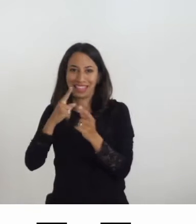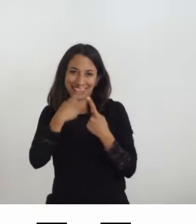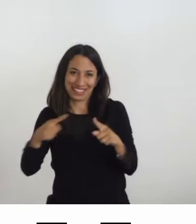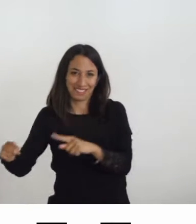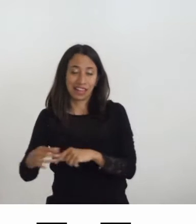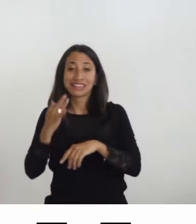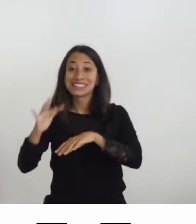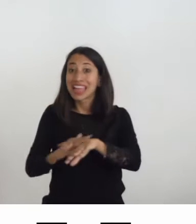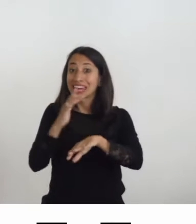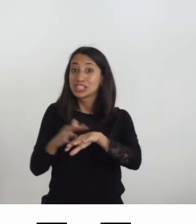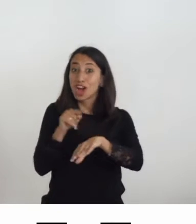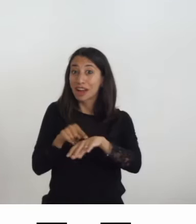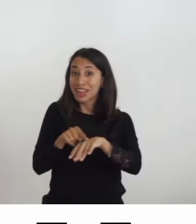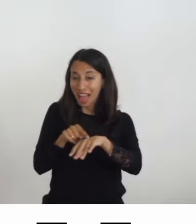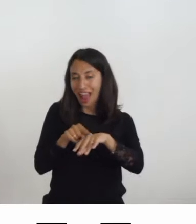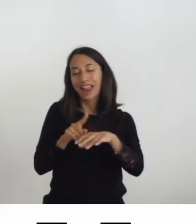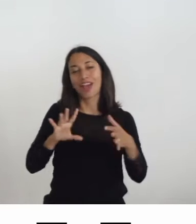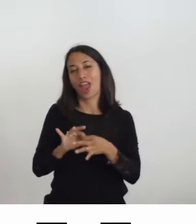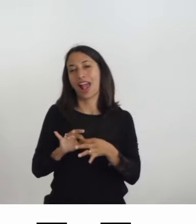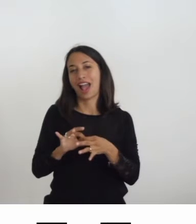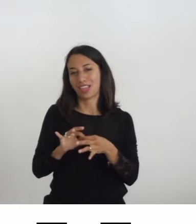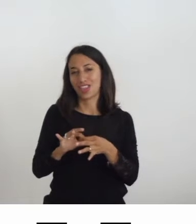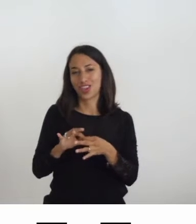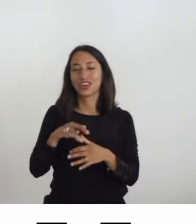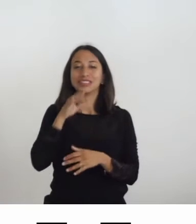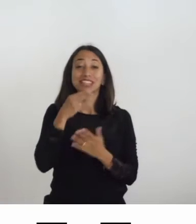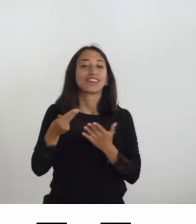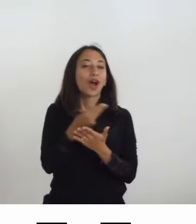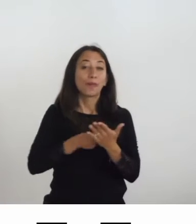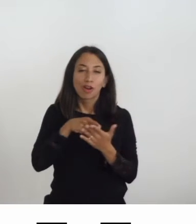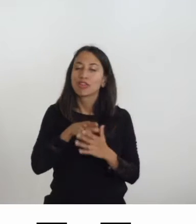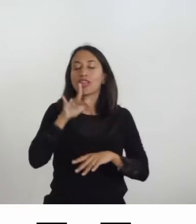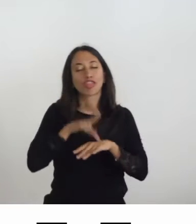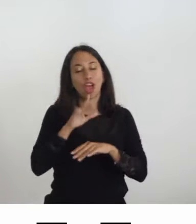sensoriali all'interno del progetto di questi artefatti sono importanti.